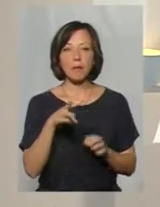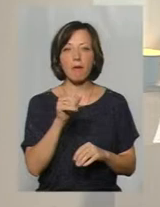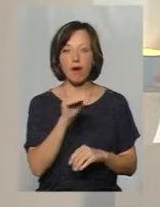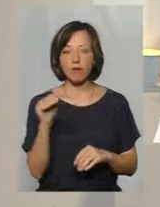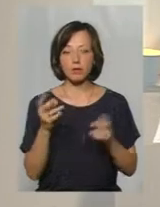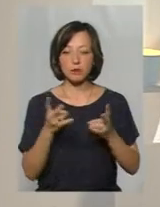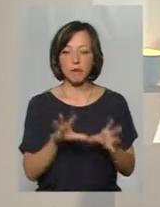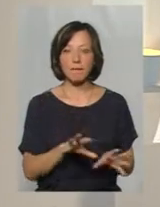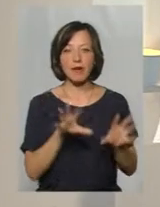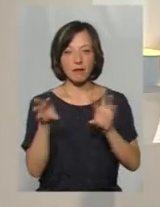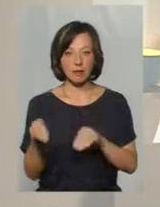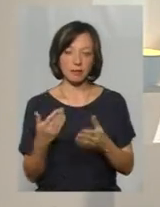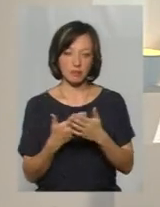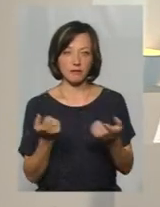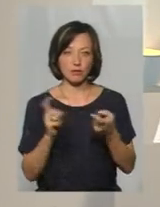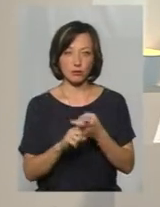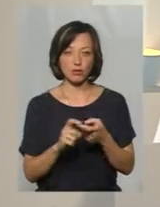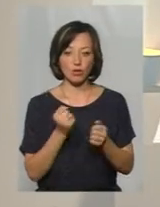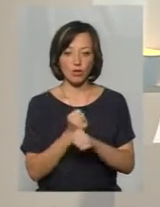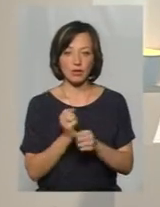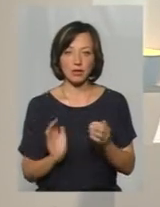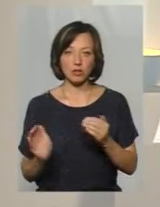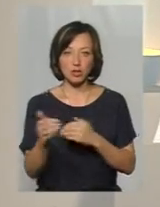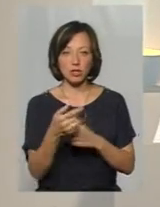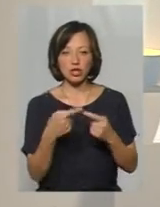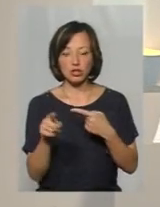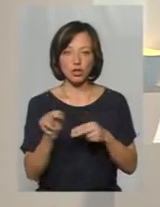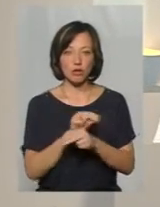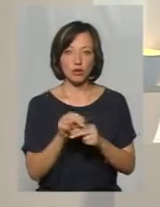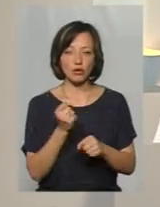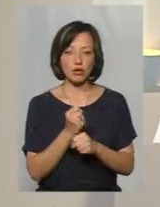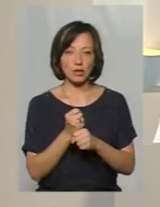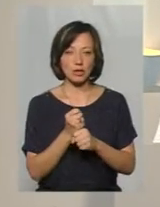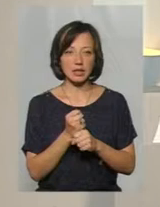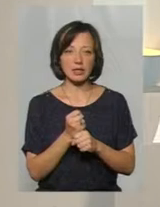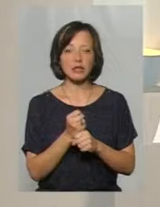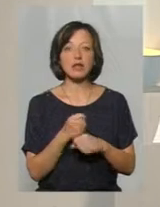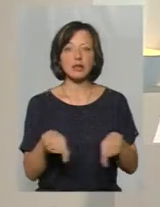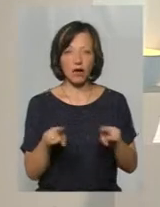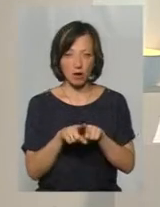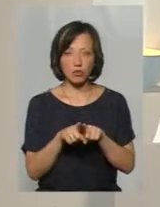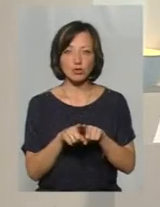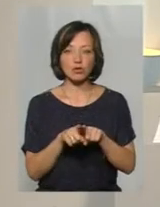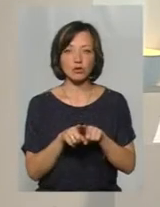потрібно перенести в зв'язку з тим, що робиться кишені, або інші ремонтні роботи, це також